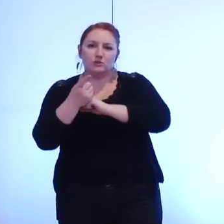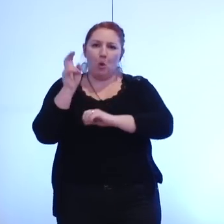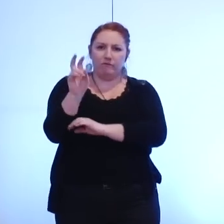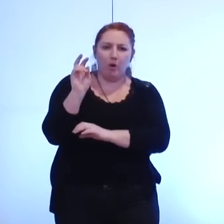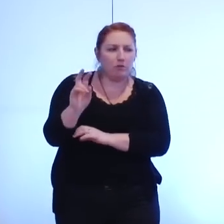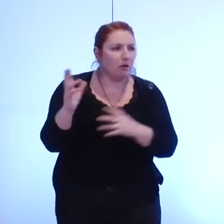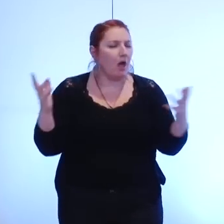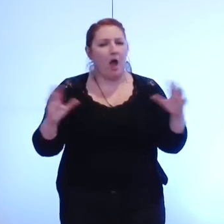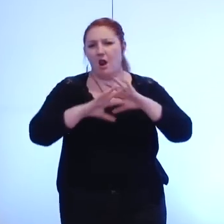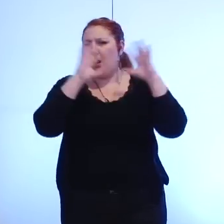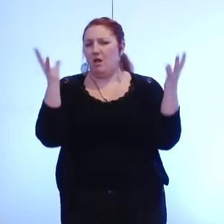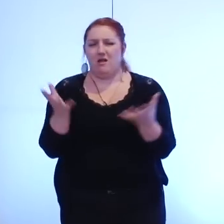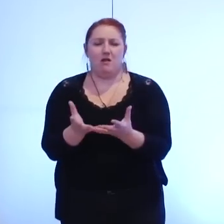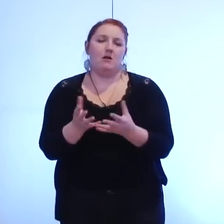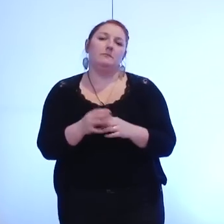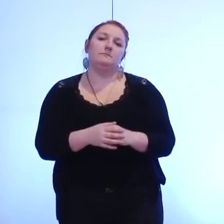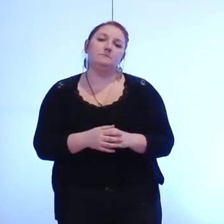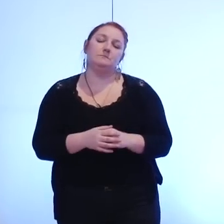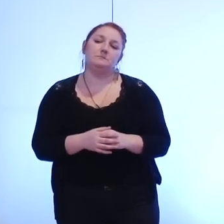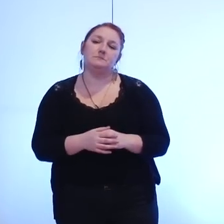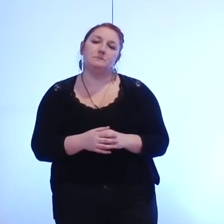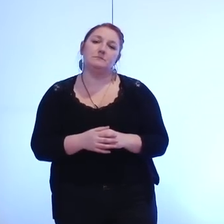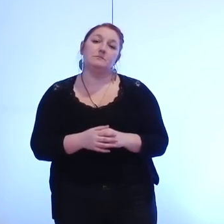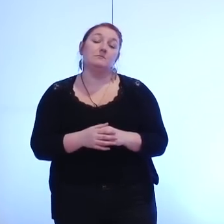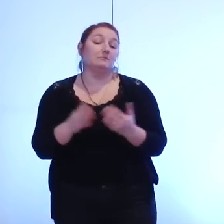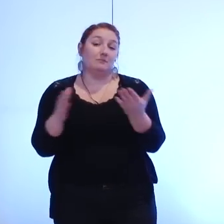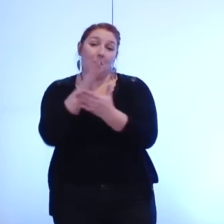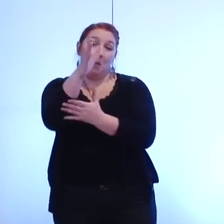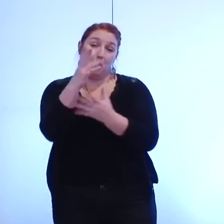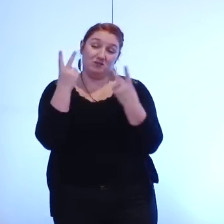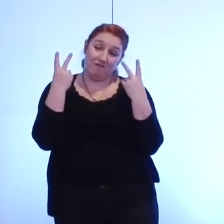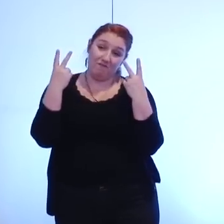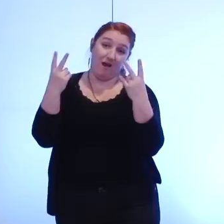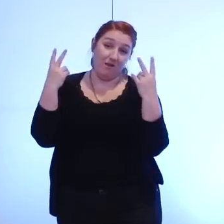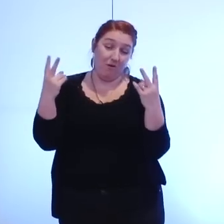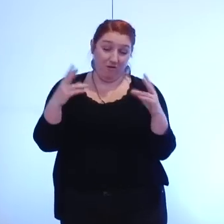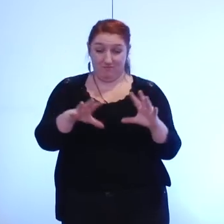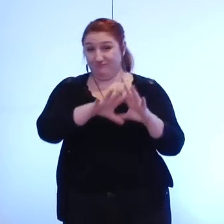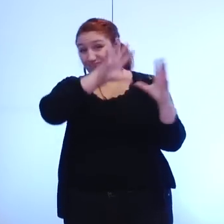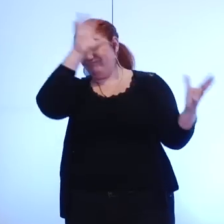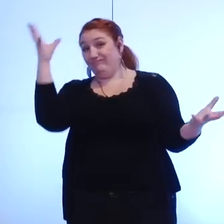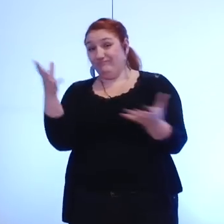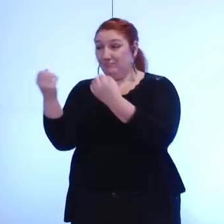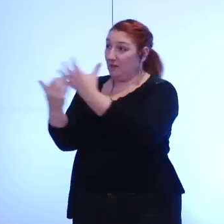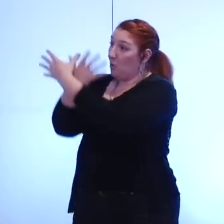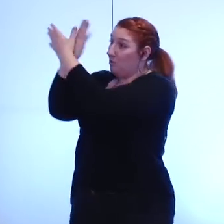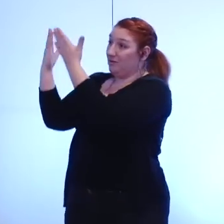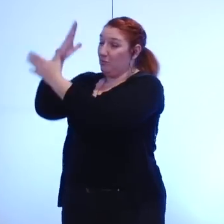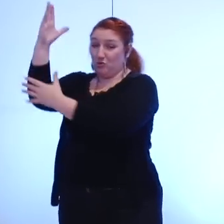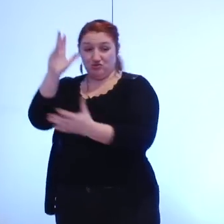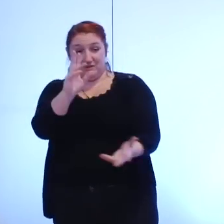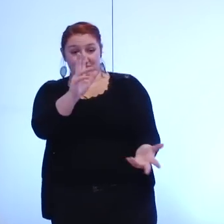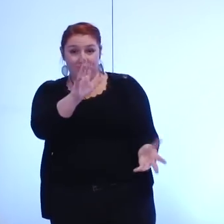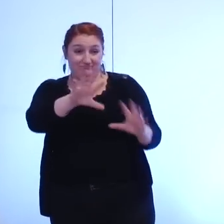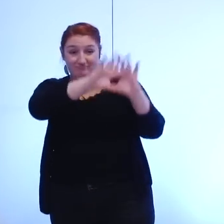environnementale et c'est cela qui donne du corps à notre projet c'est cela qui a guidé la construction de ce projet métropolitain dans des